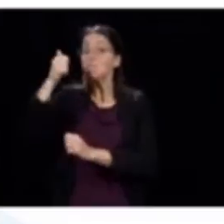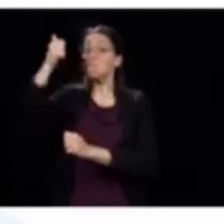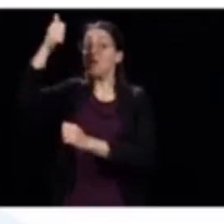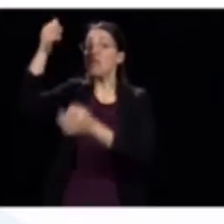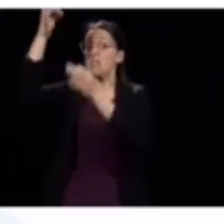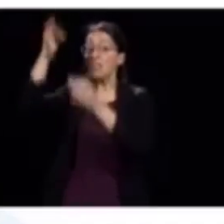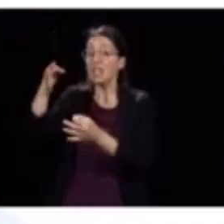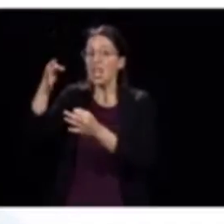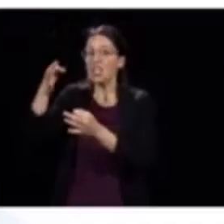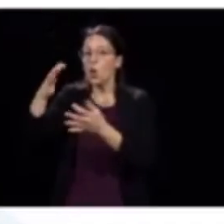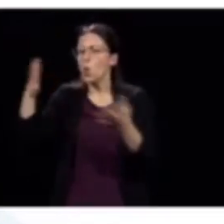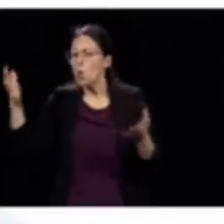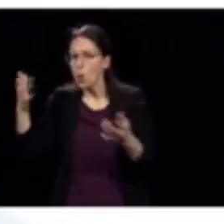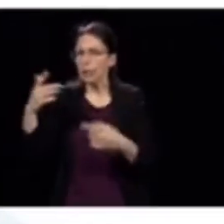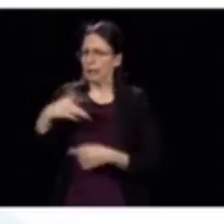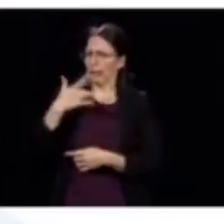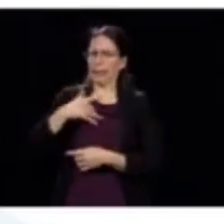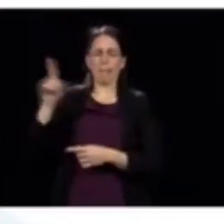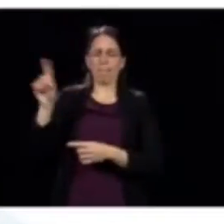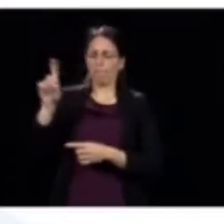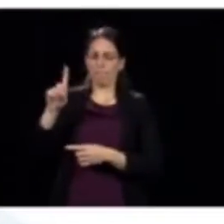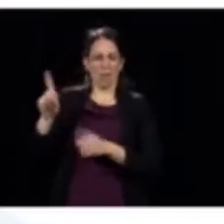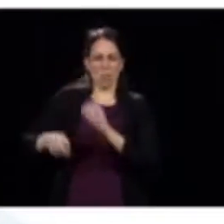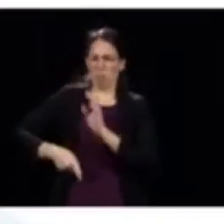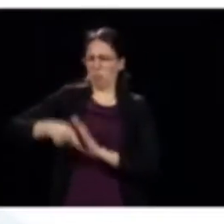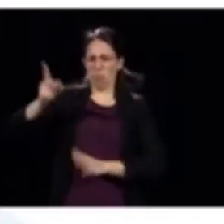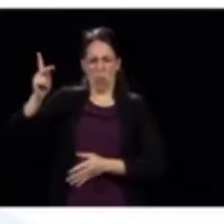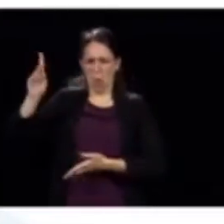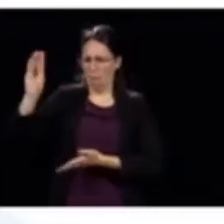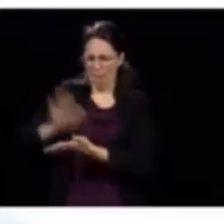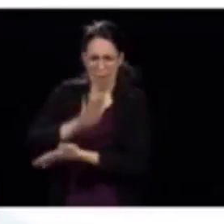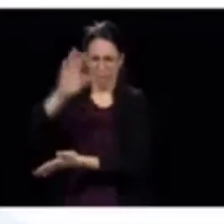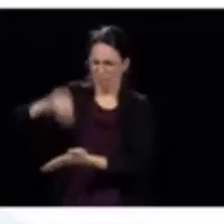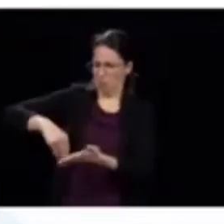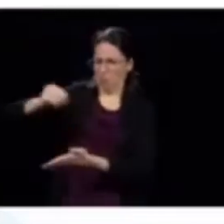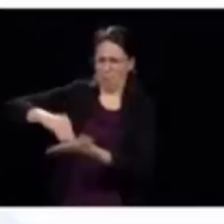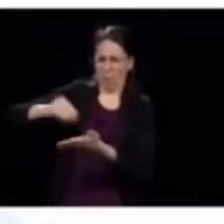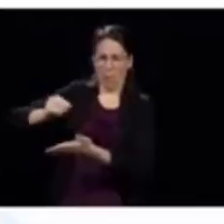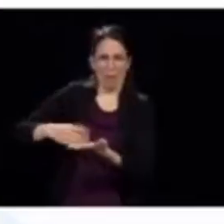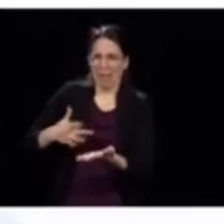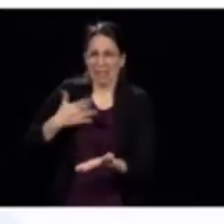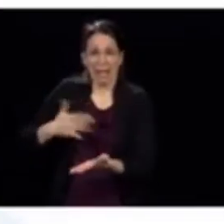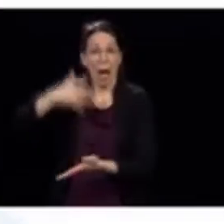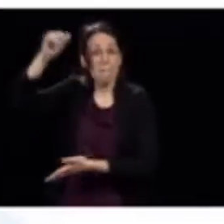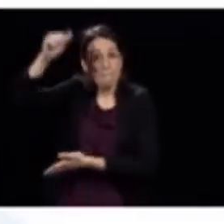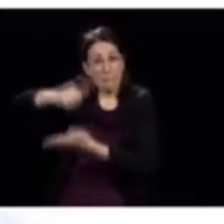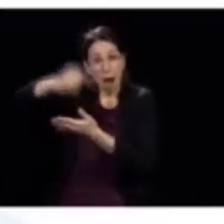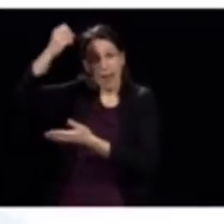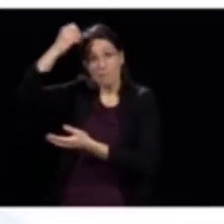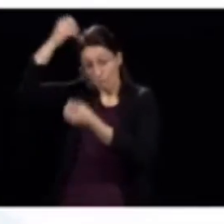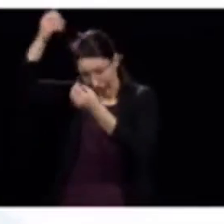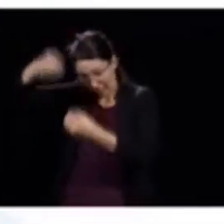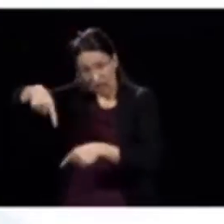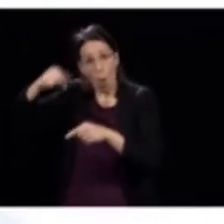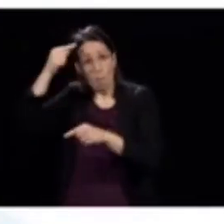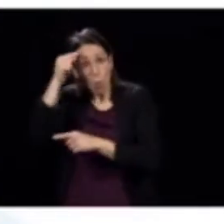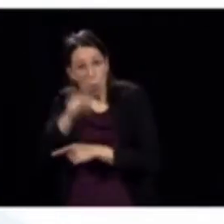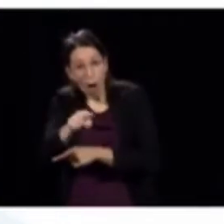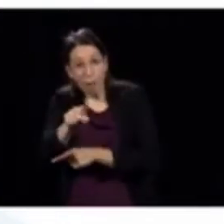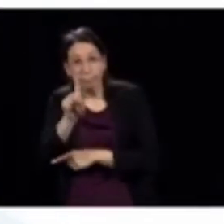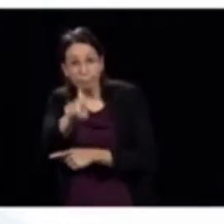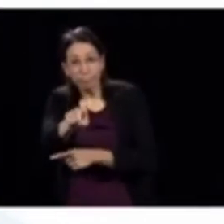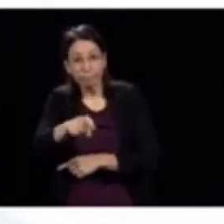ou la bureaucratie est beaucoup trop lourde et ne vous permet pas d'avoir toute l'information? Je pense que'est plus une question